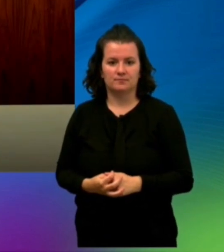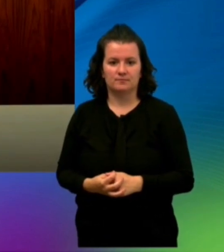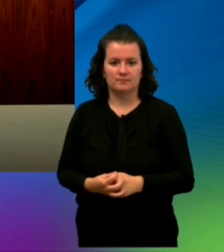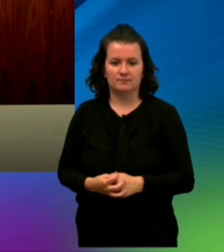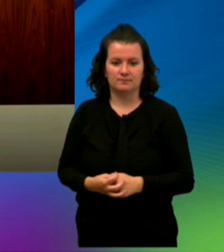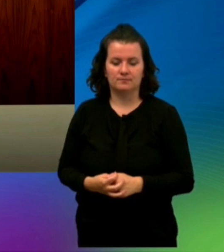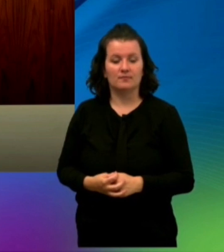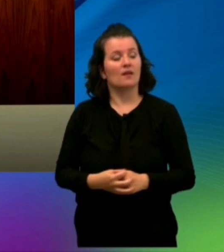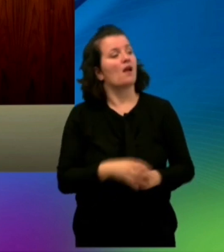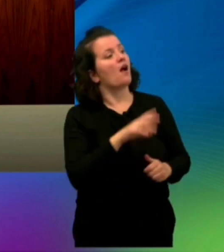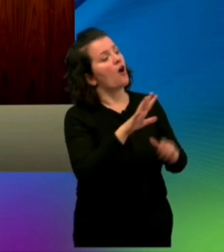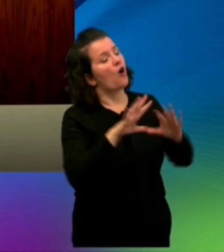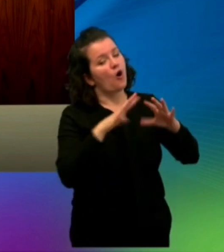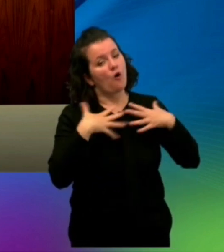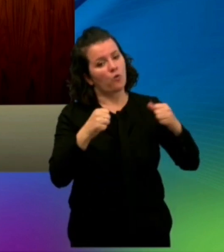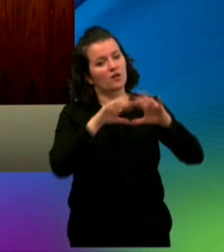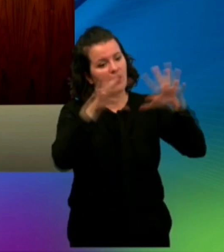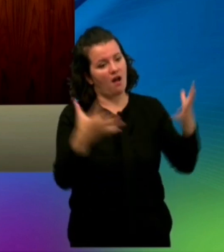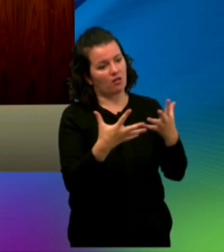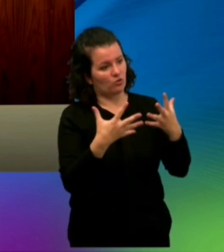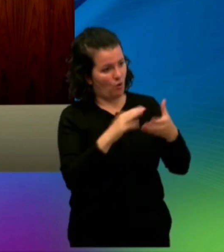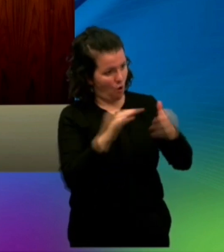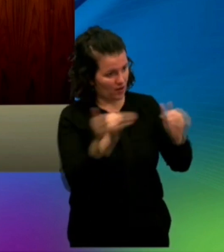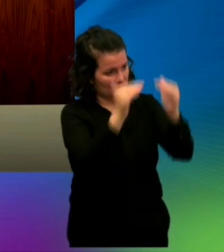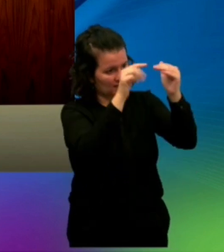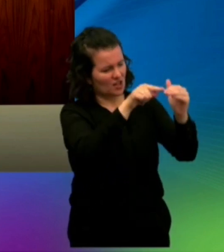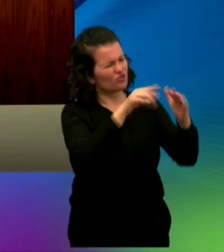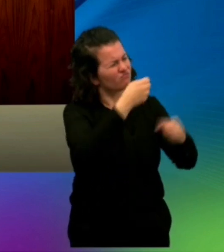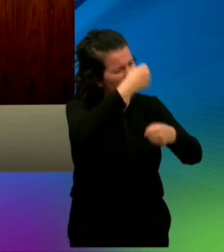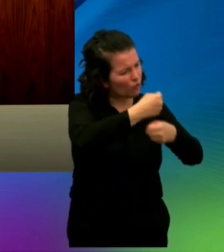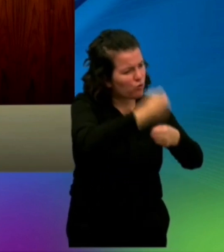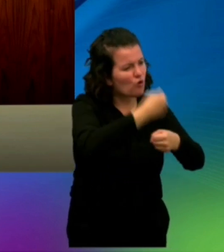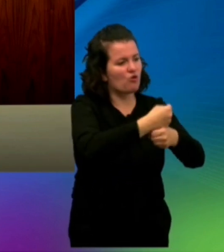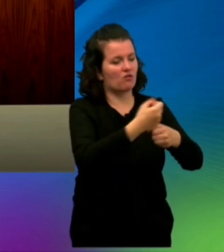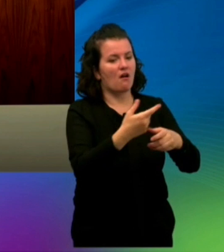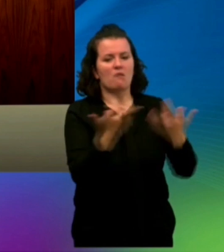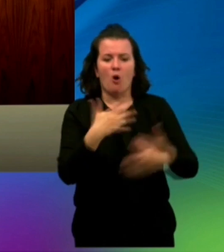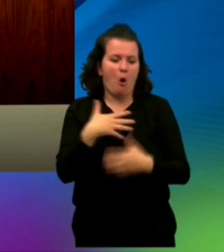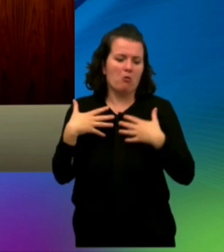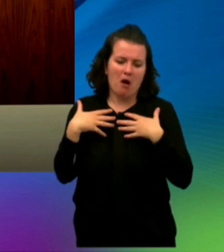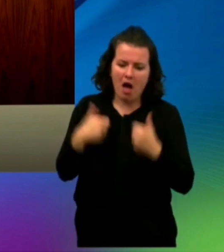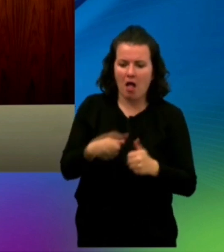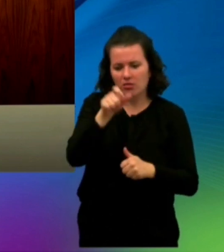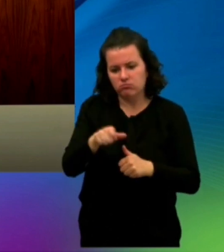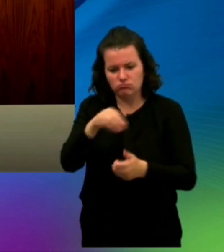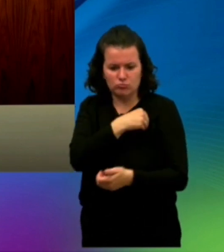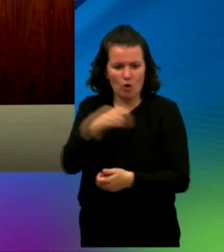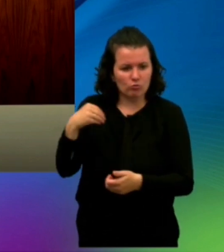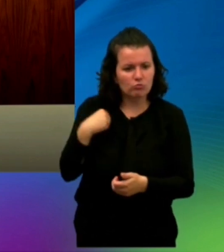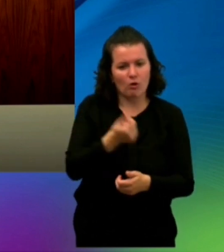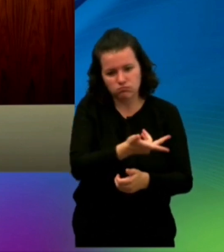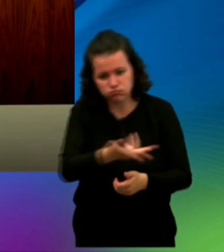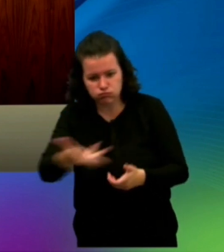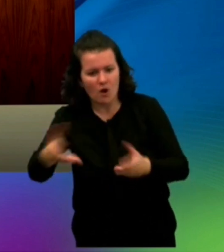وبتضحيات جميع مهني الصحة على كل أرجاء العالم من أجل ضمان صحة